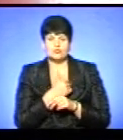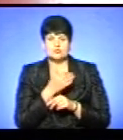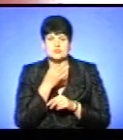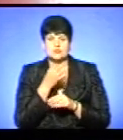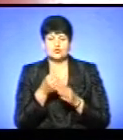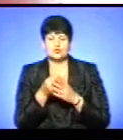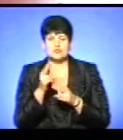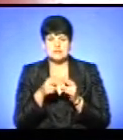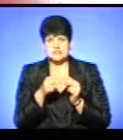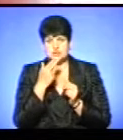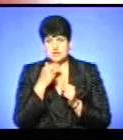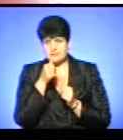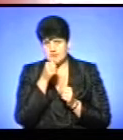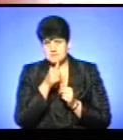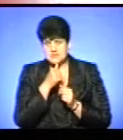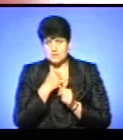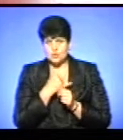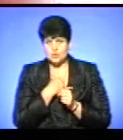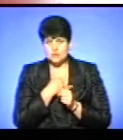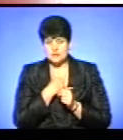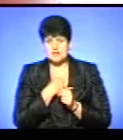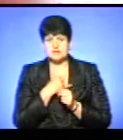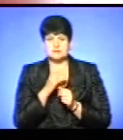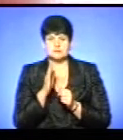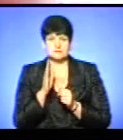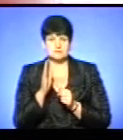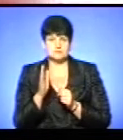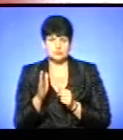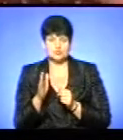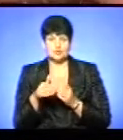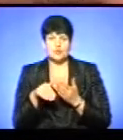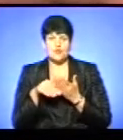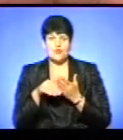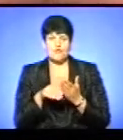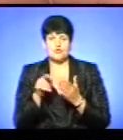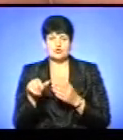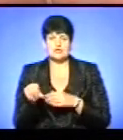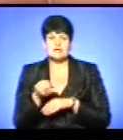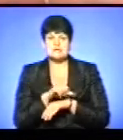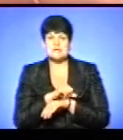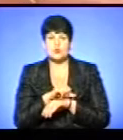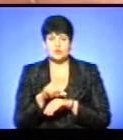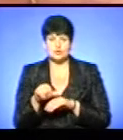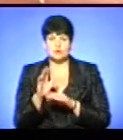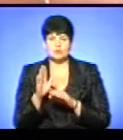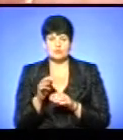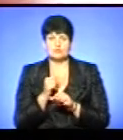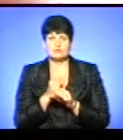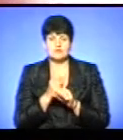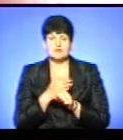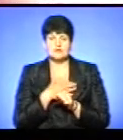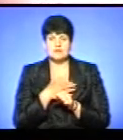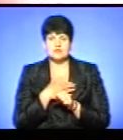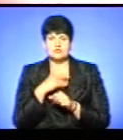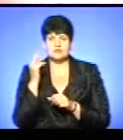до кінця червня нас відвідають волонтери з-за кордону, які будуть працювати в наших